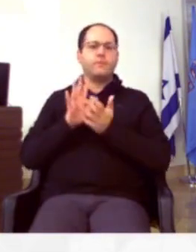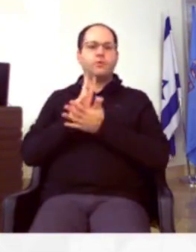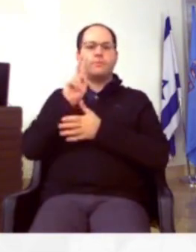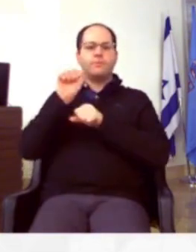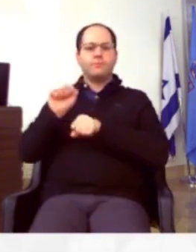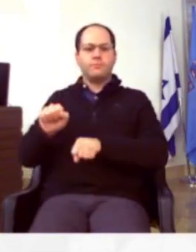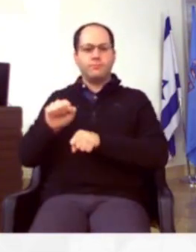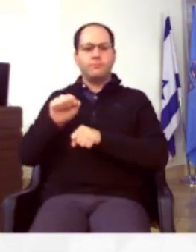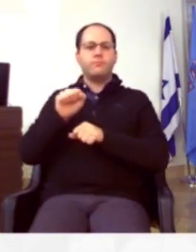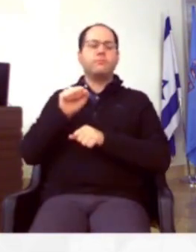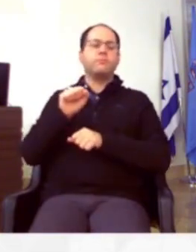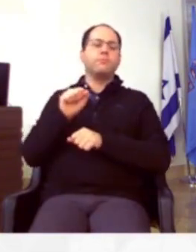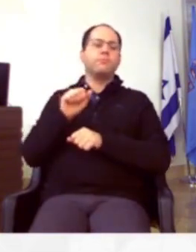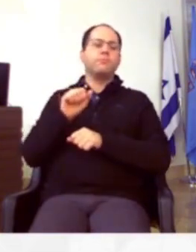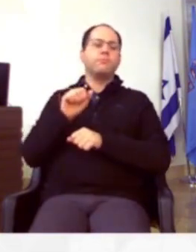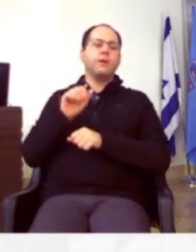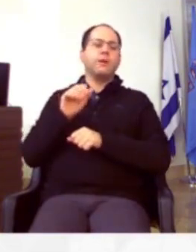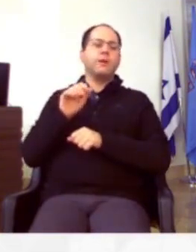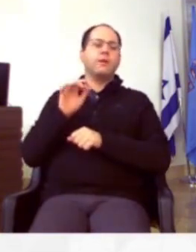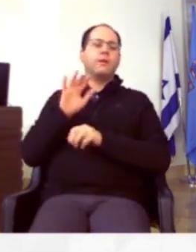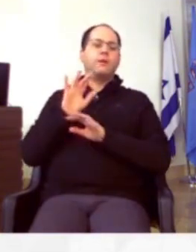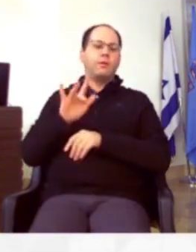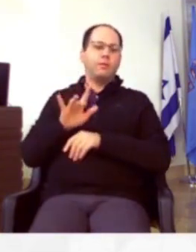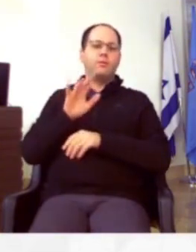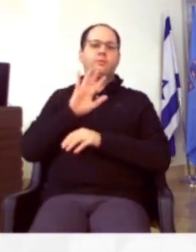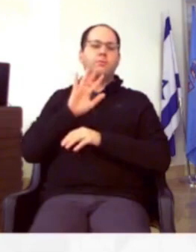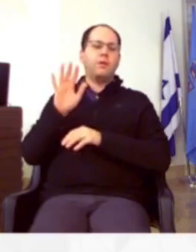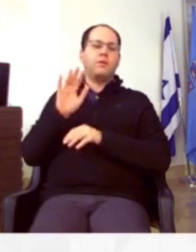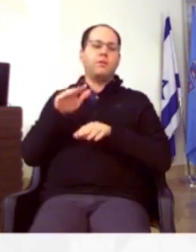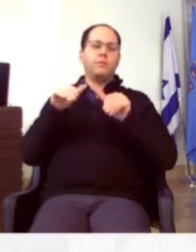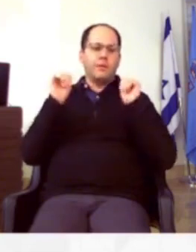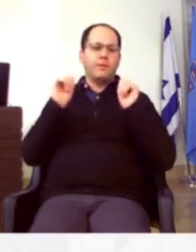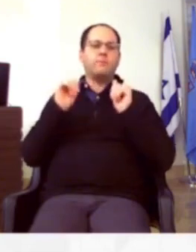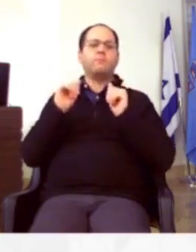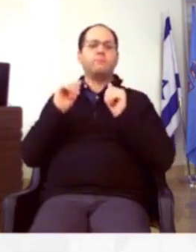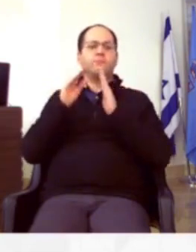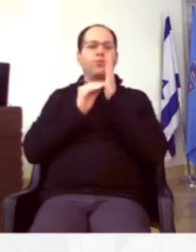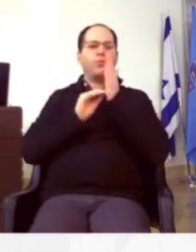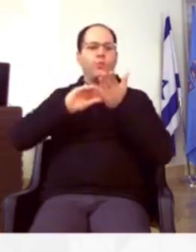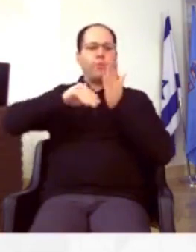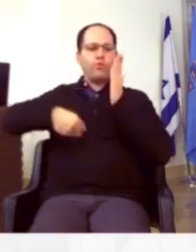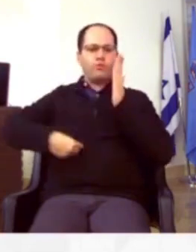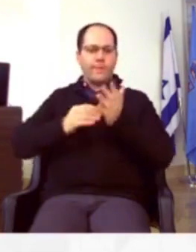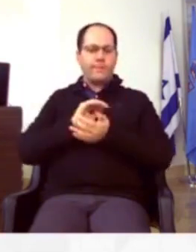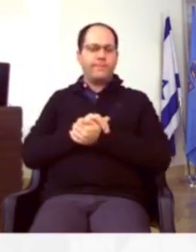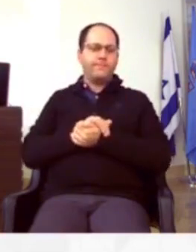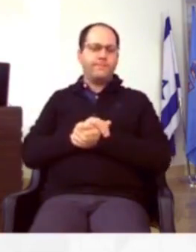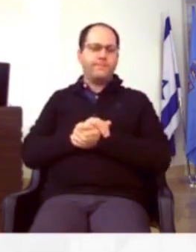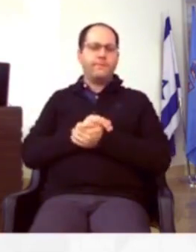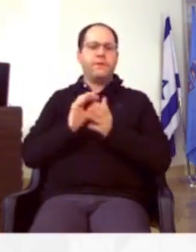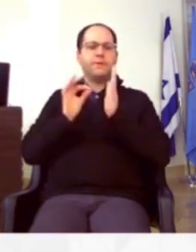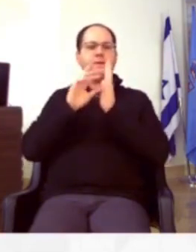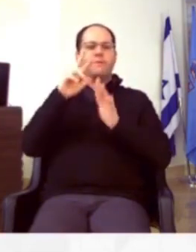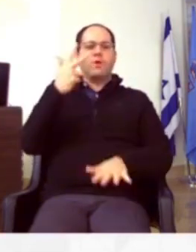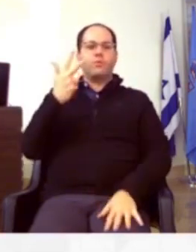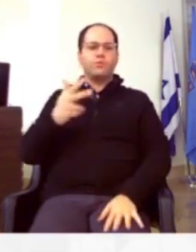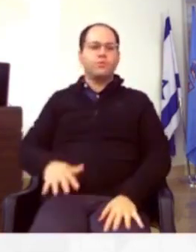12 בעד, אין נגד ואין נעים, והחלק הזה בפרוטוקול מאושר. סעיף 3.